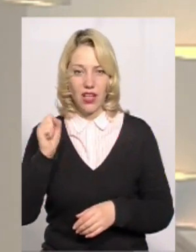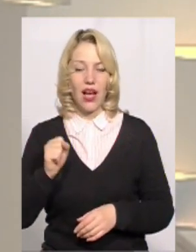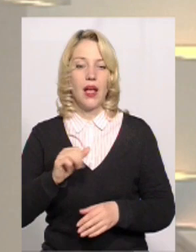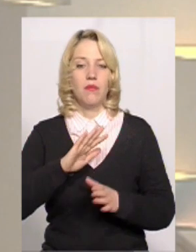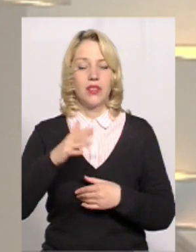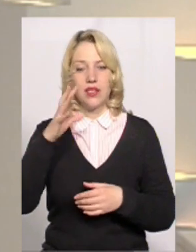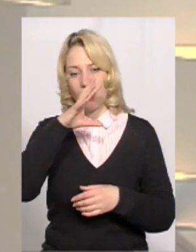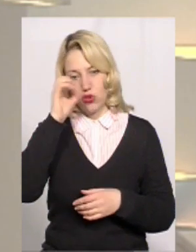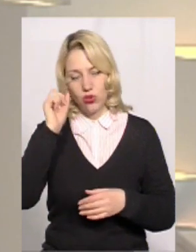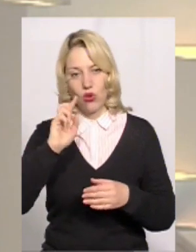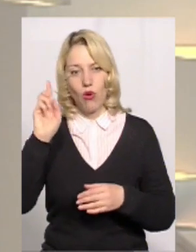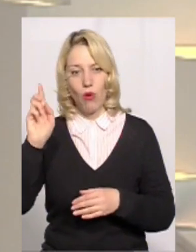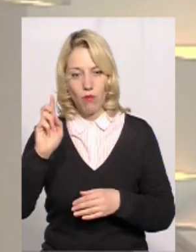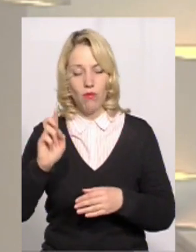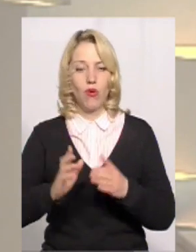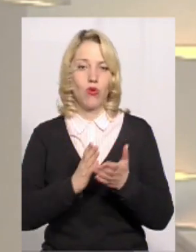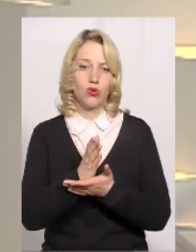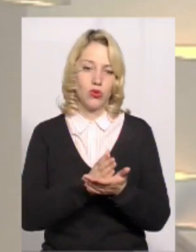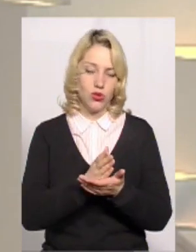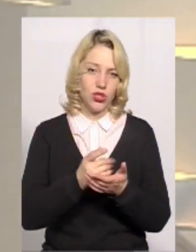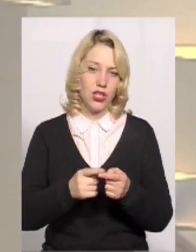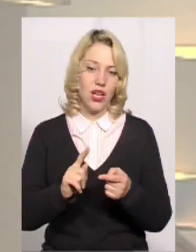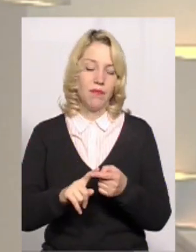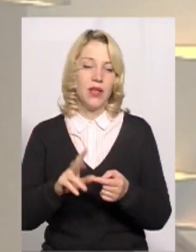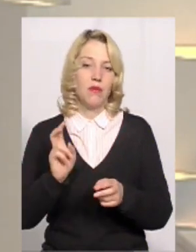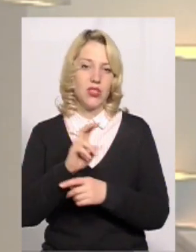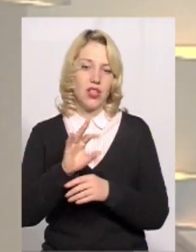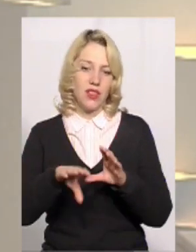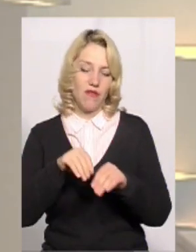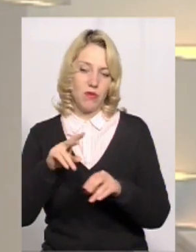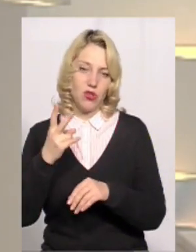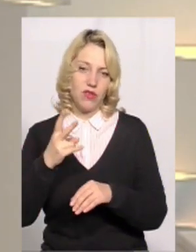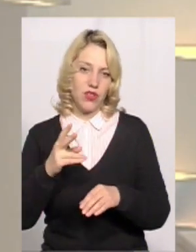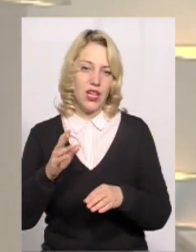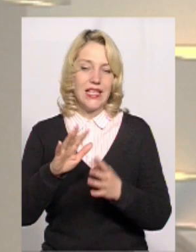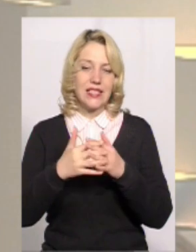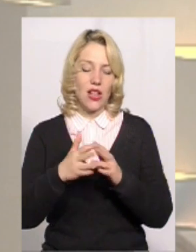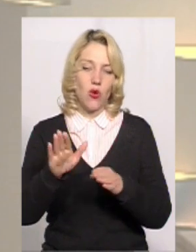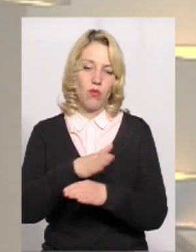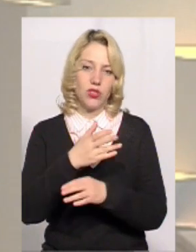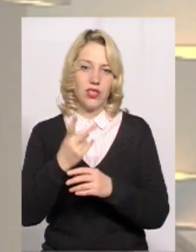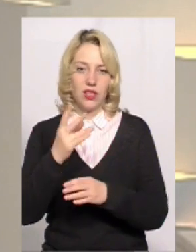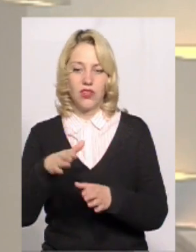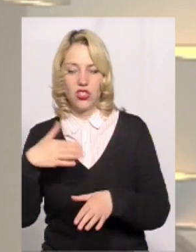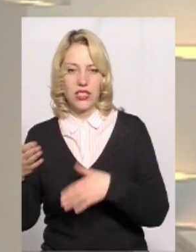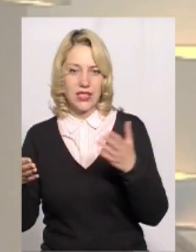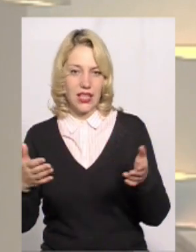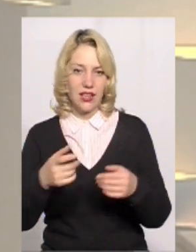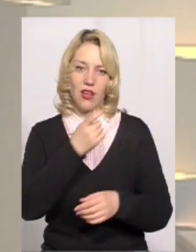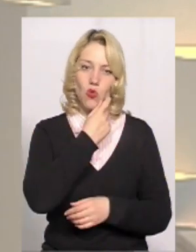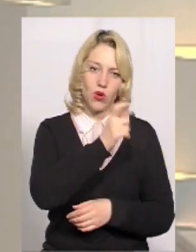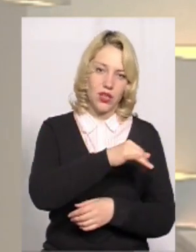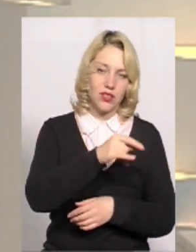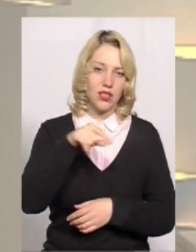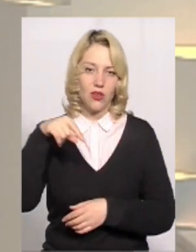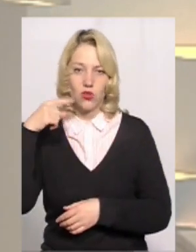Післянічного богослужіння у храмі пішли на виборчі дільниці, їх там дві. Село умовно поділене на дві частини – українську і російську. Як там